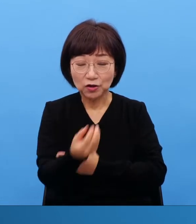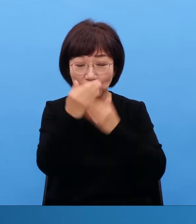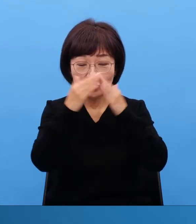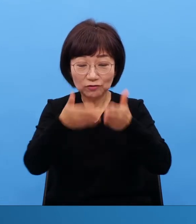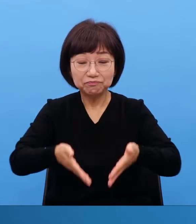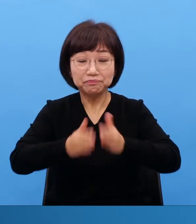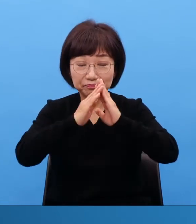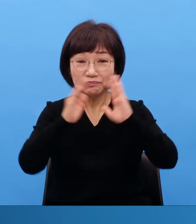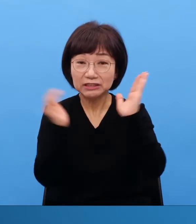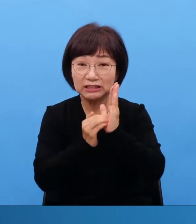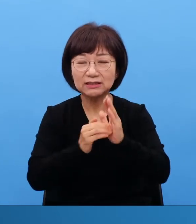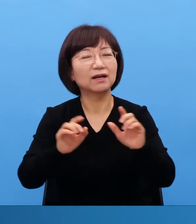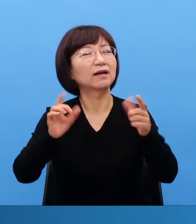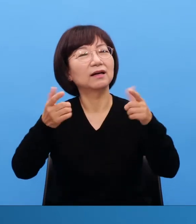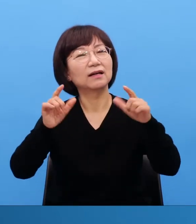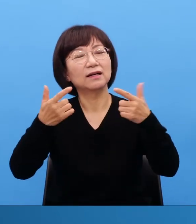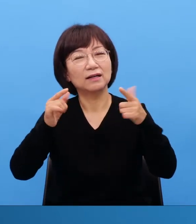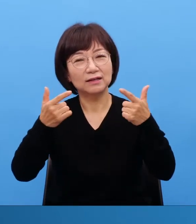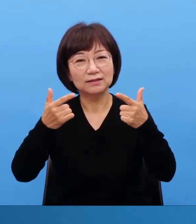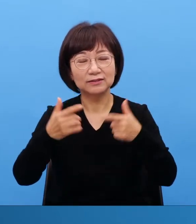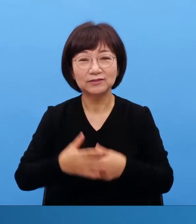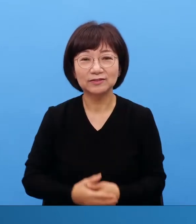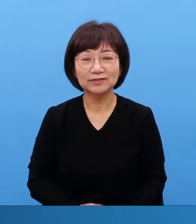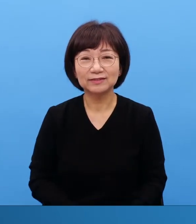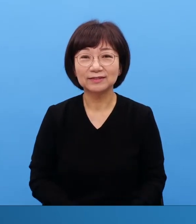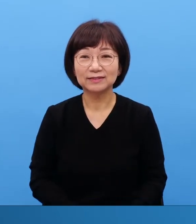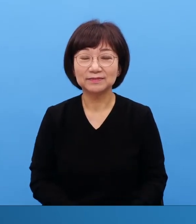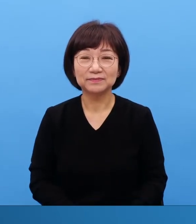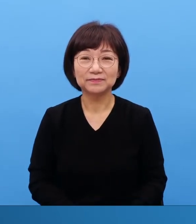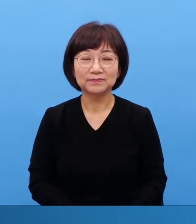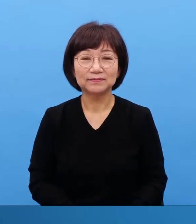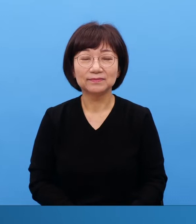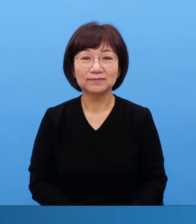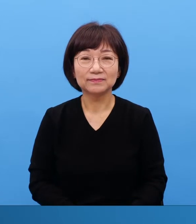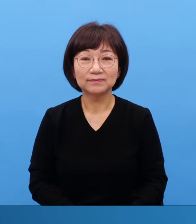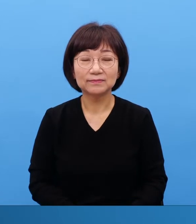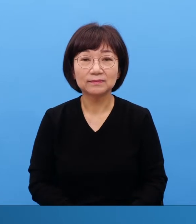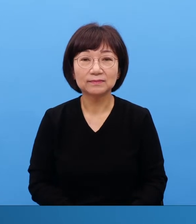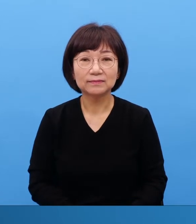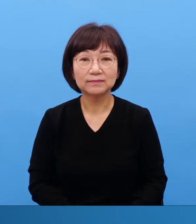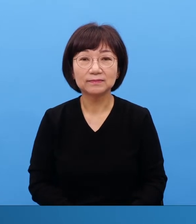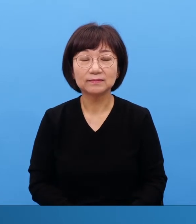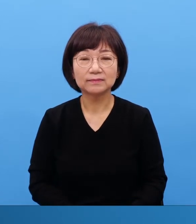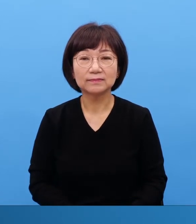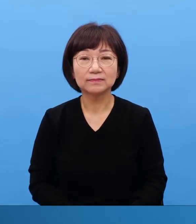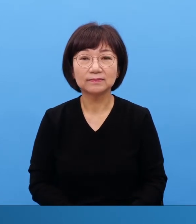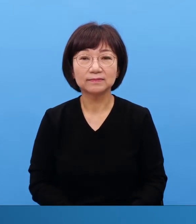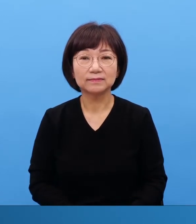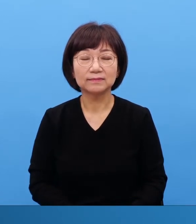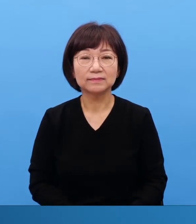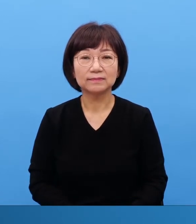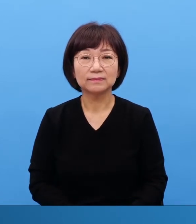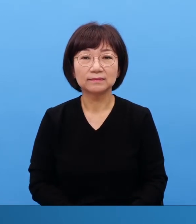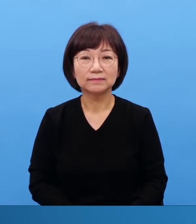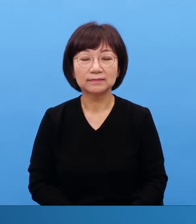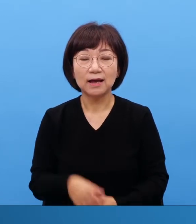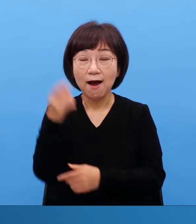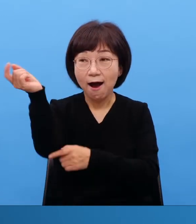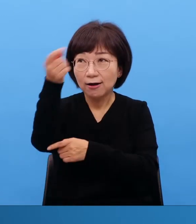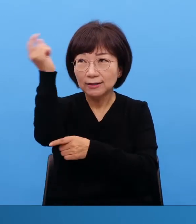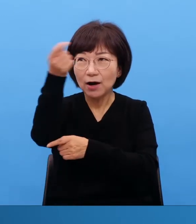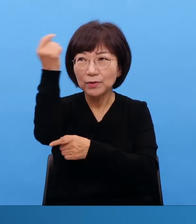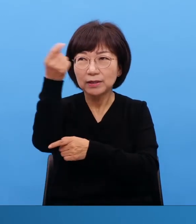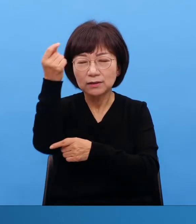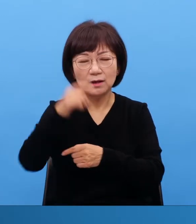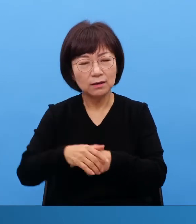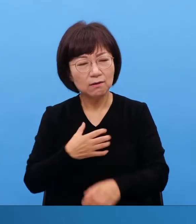아니잖아요 이 다윗의 모든 생이 이게 빨리 안 되니까 다윗이 그냥 잠을 못 잘 정도였다고